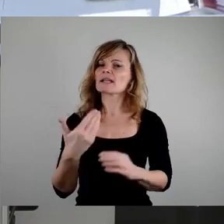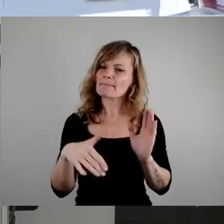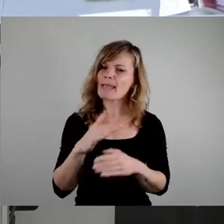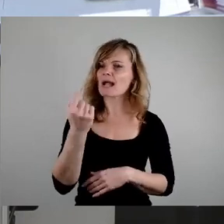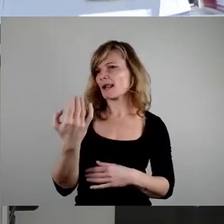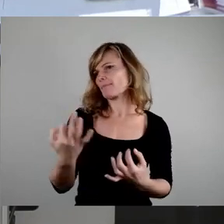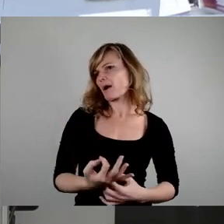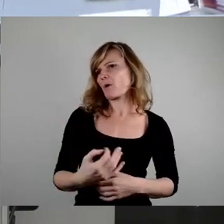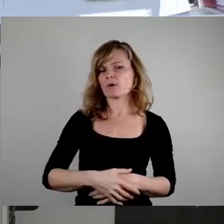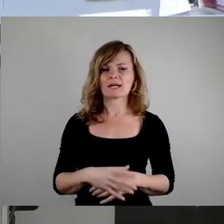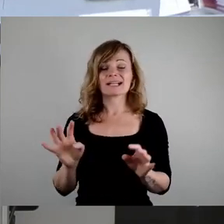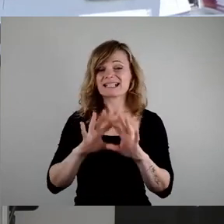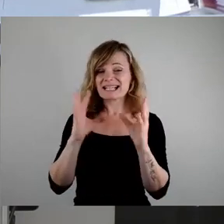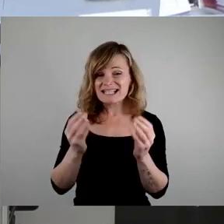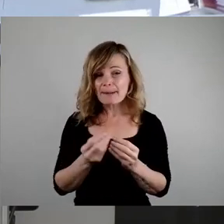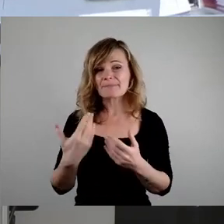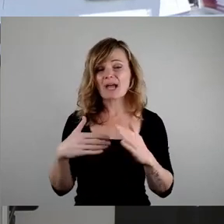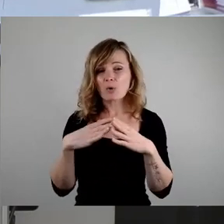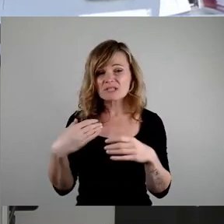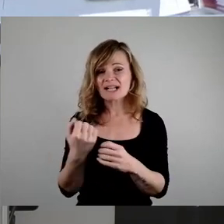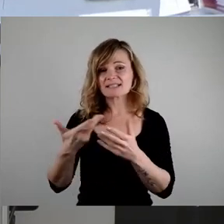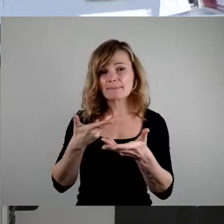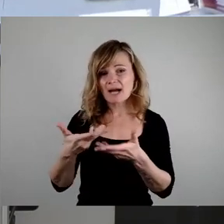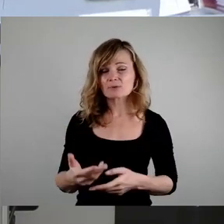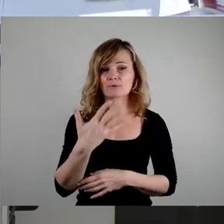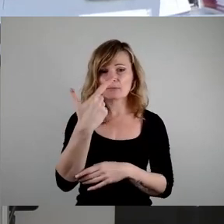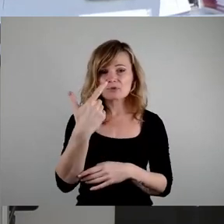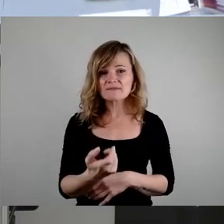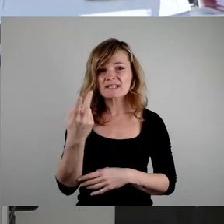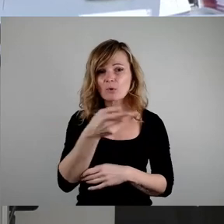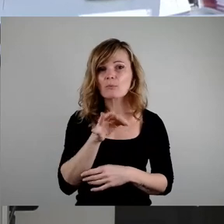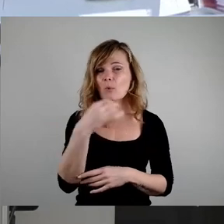Haushaltsberatungen ich diese 25 Euro pro Kopf nicht gehört habe,